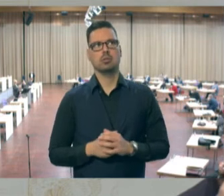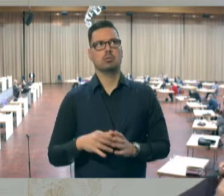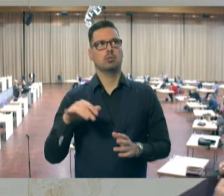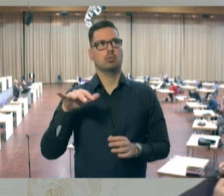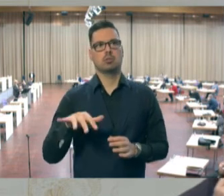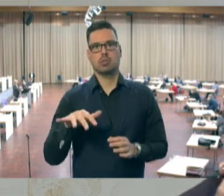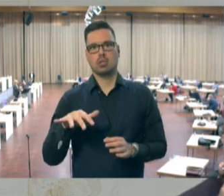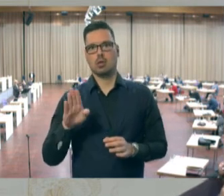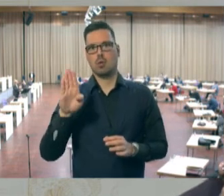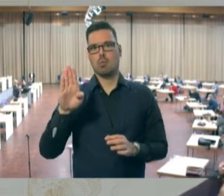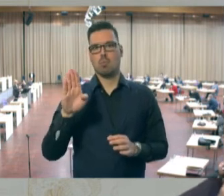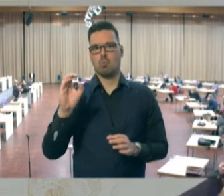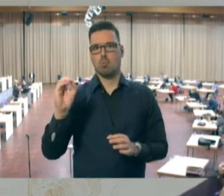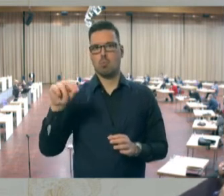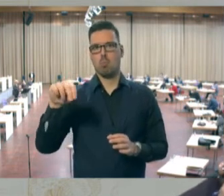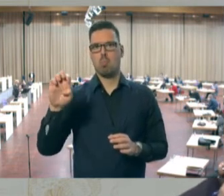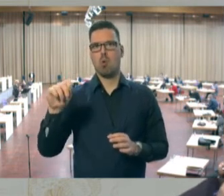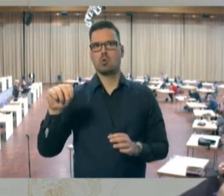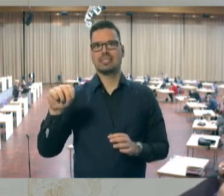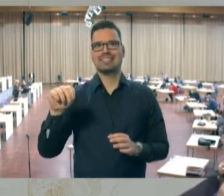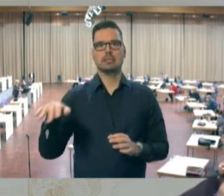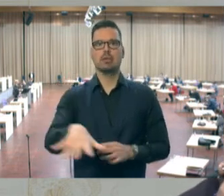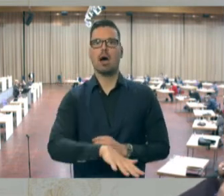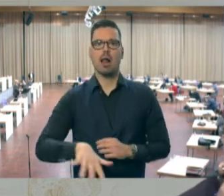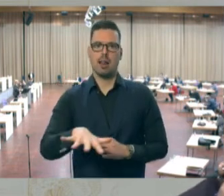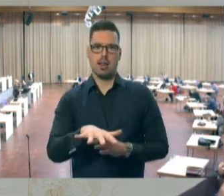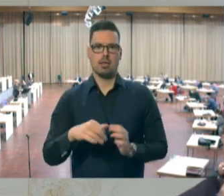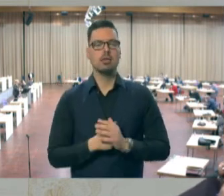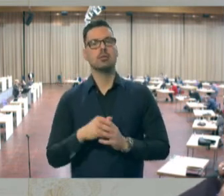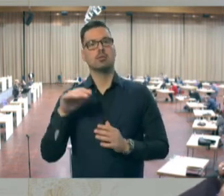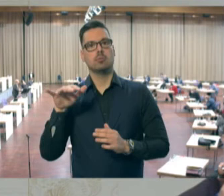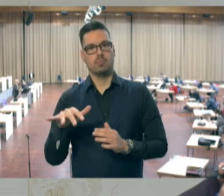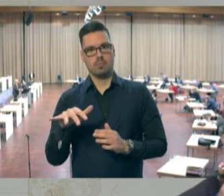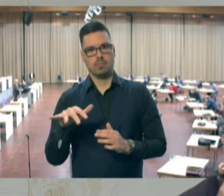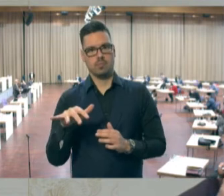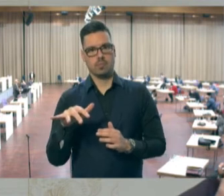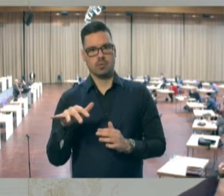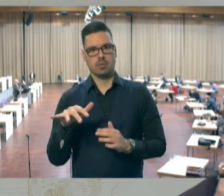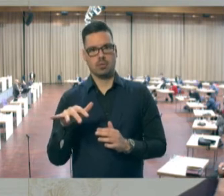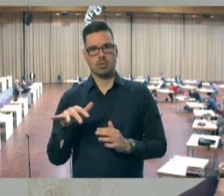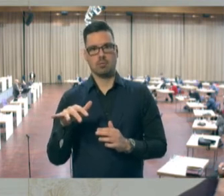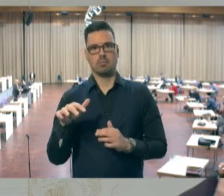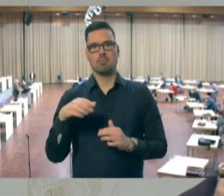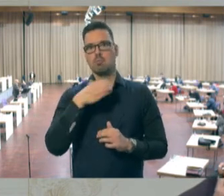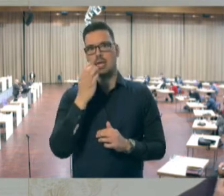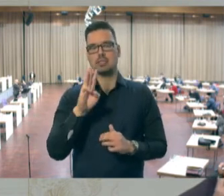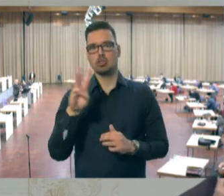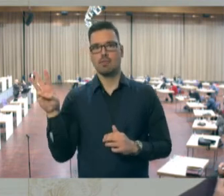Bonental, Dorf und Neipel, jedenfalls Bonental. Büschfeld gehört zum Kreis Merzig-Wader.